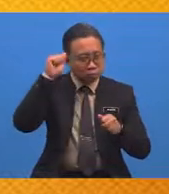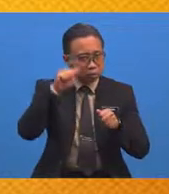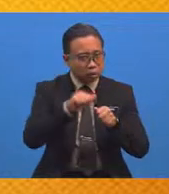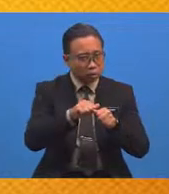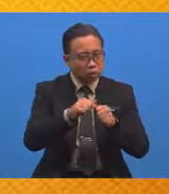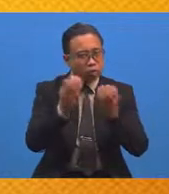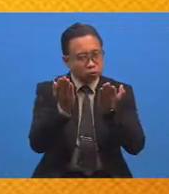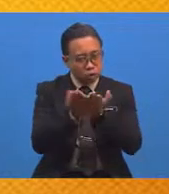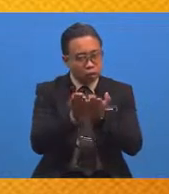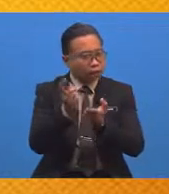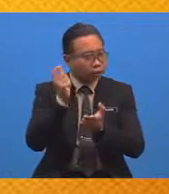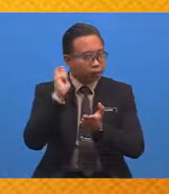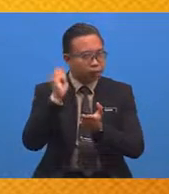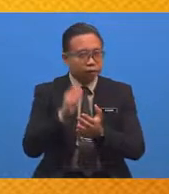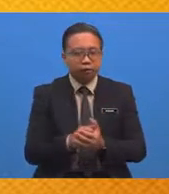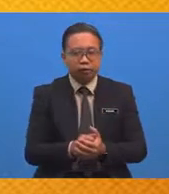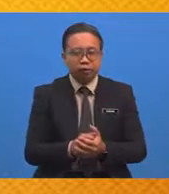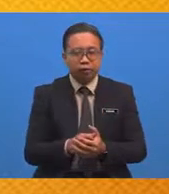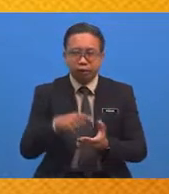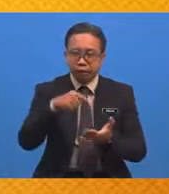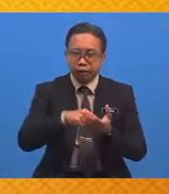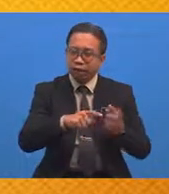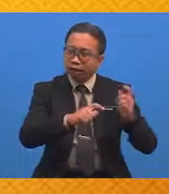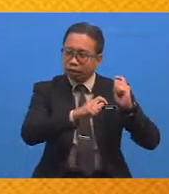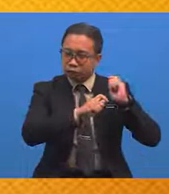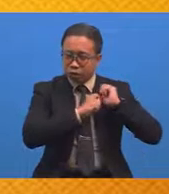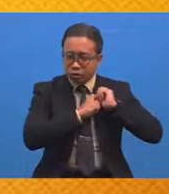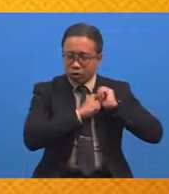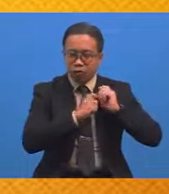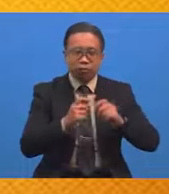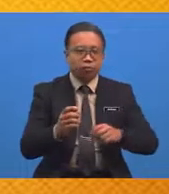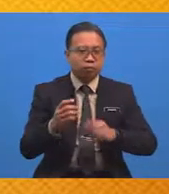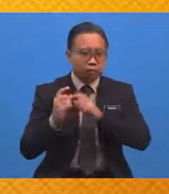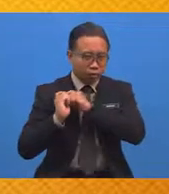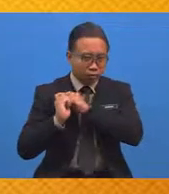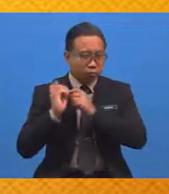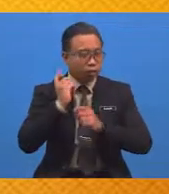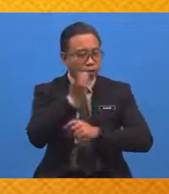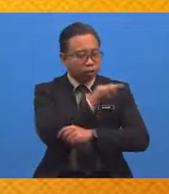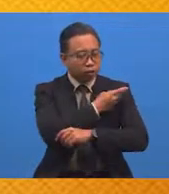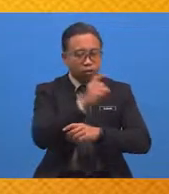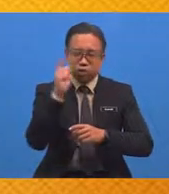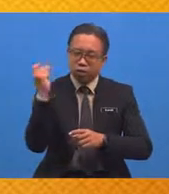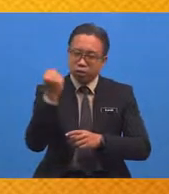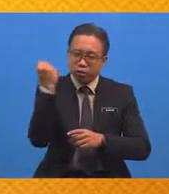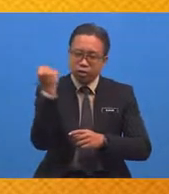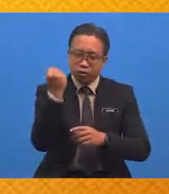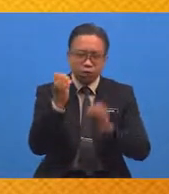tersebut Ini tanggungjawab dan amanah kita Untuk sentiasa berdoa